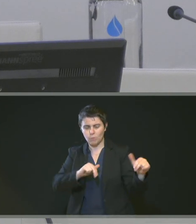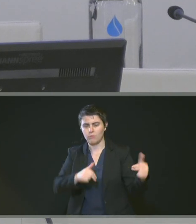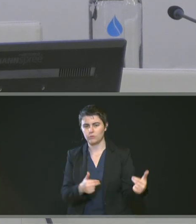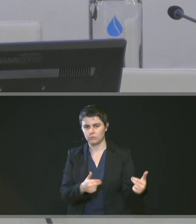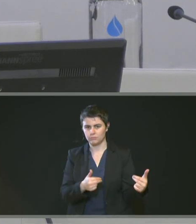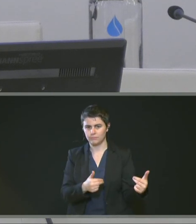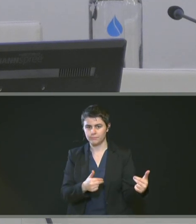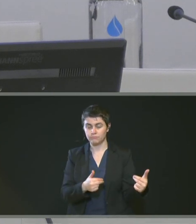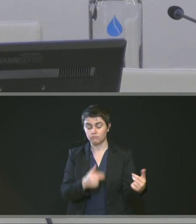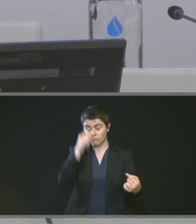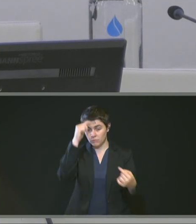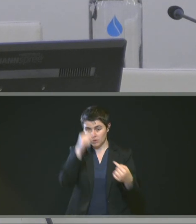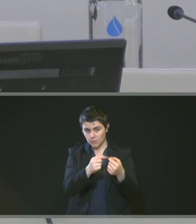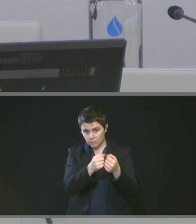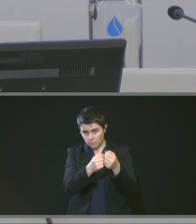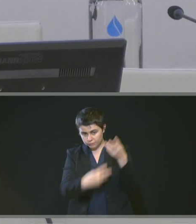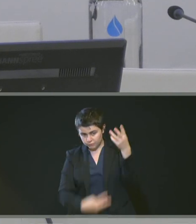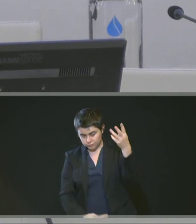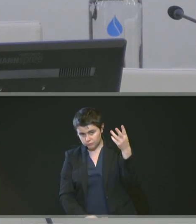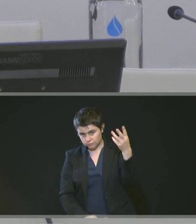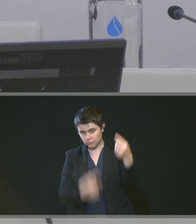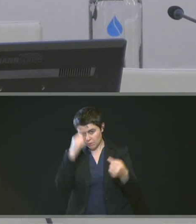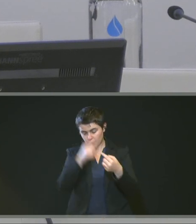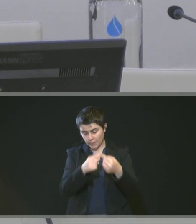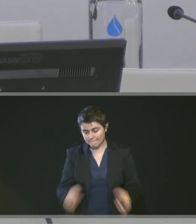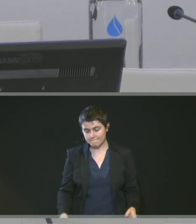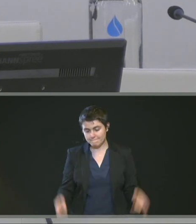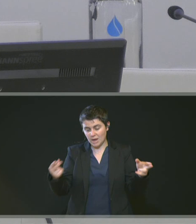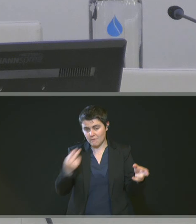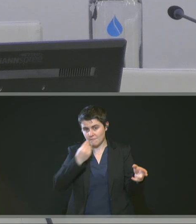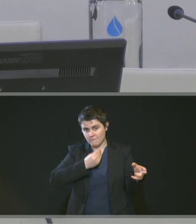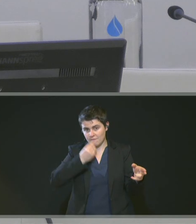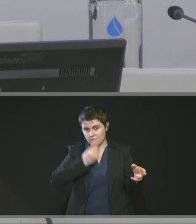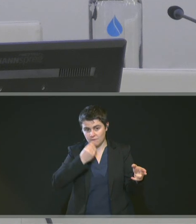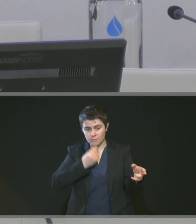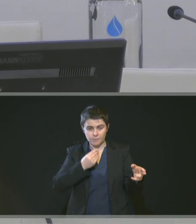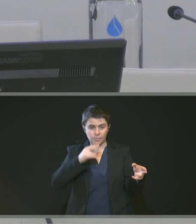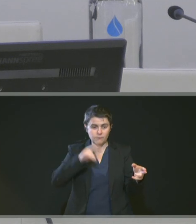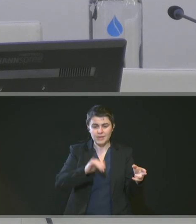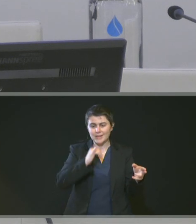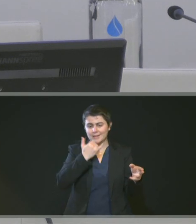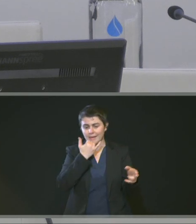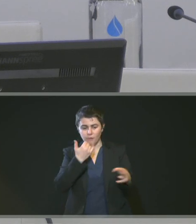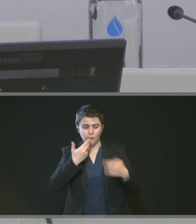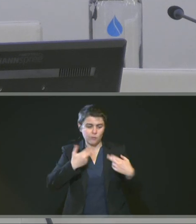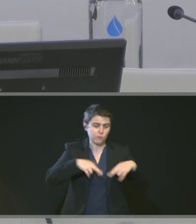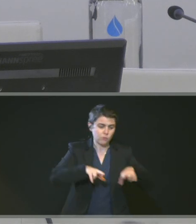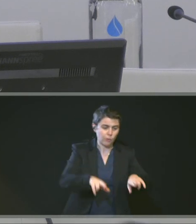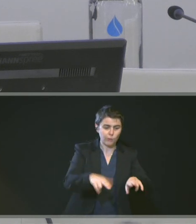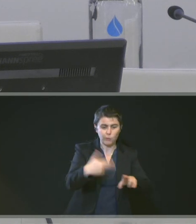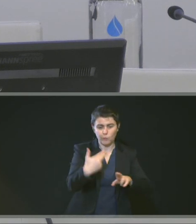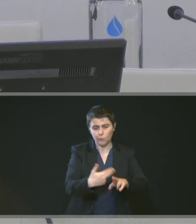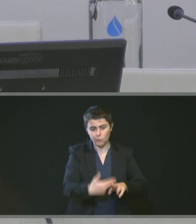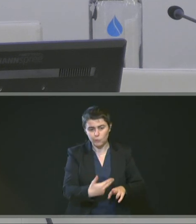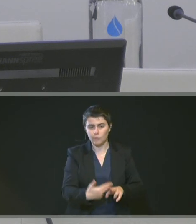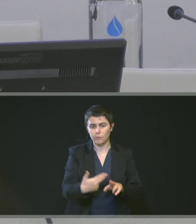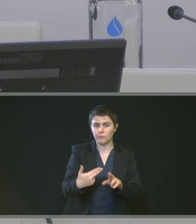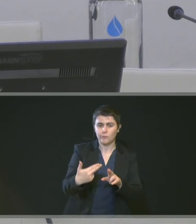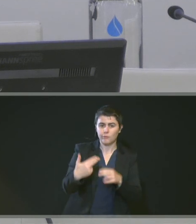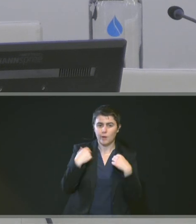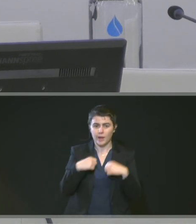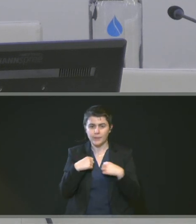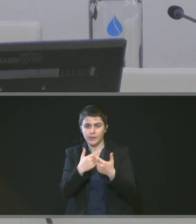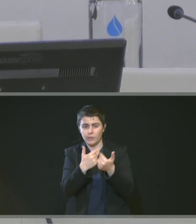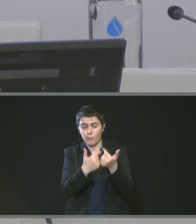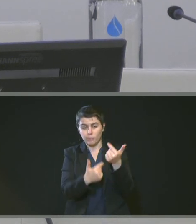pour différents sujets sur la viabilité hivernale. Bon, là, en l'occurrence, il y avait des erreurs de dénomination, de voirie, de mise à jour, de coordonnées. Donc, ce n pas non plus le